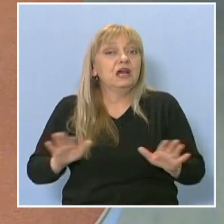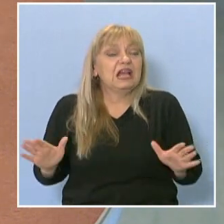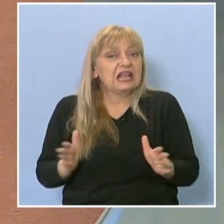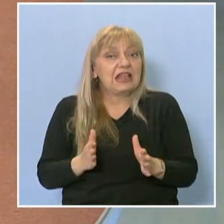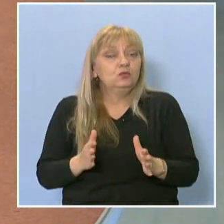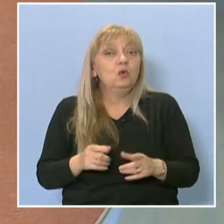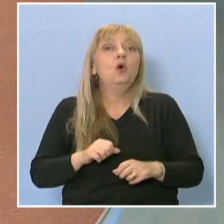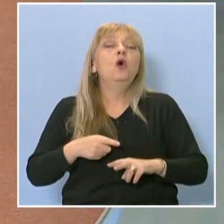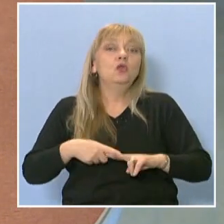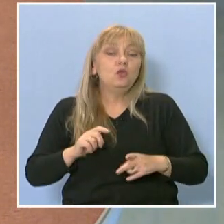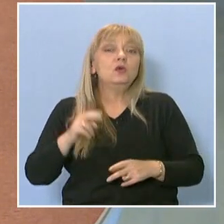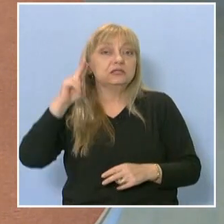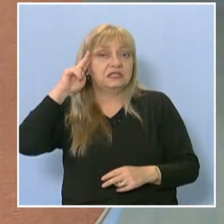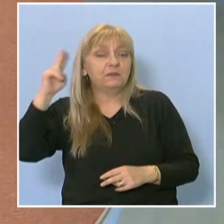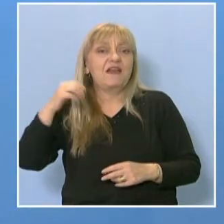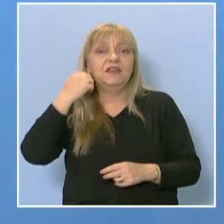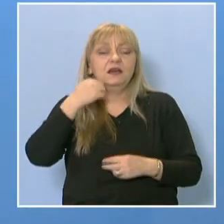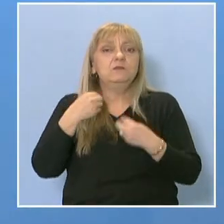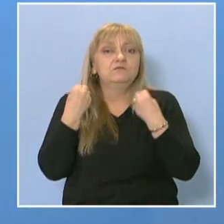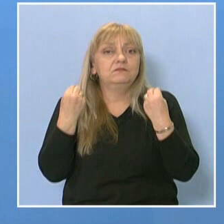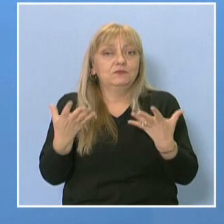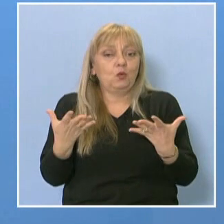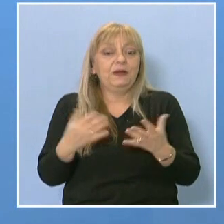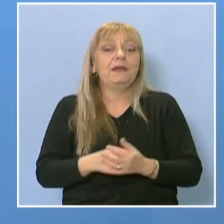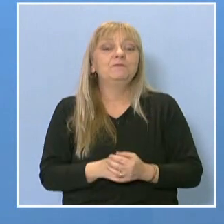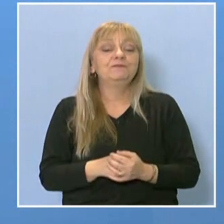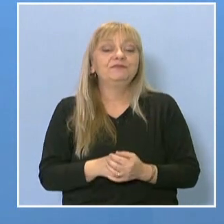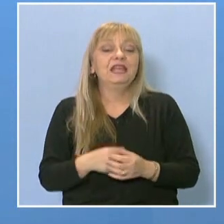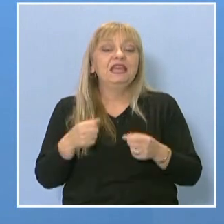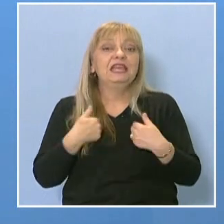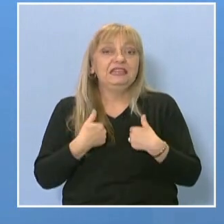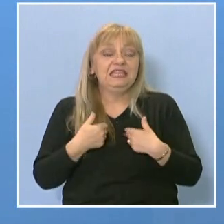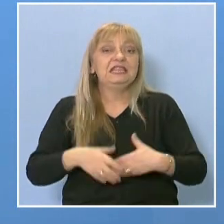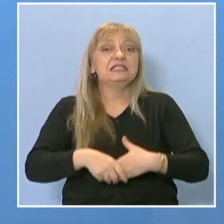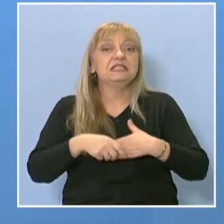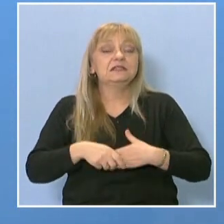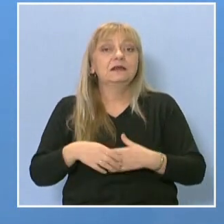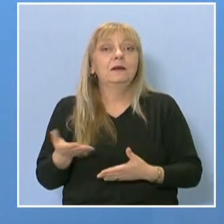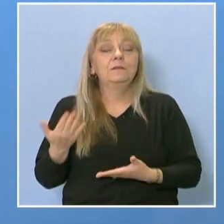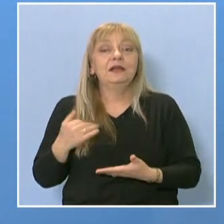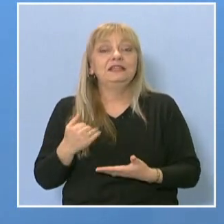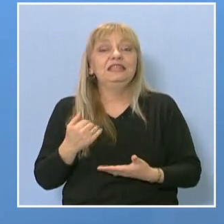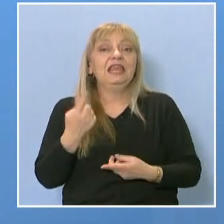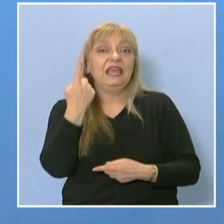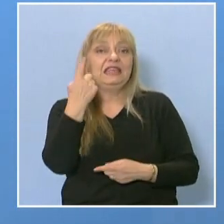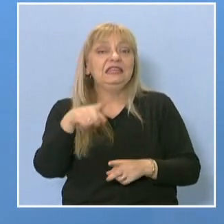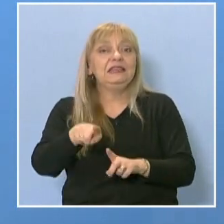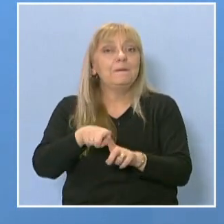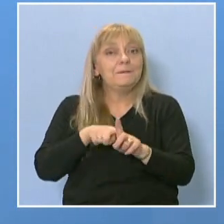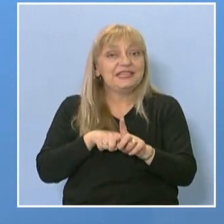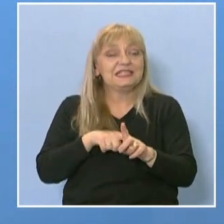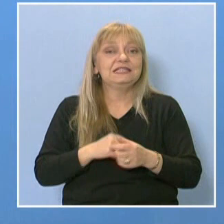справили блестящо? Справиха се блестящо. Ние с тях се запознахме точно преди един месец, мисля, че.